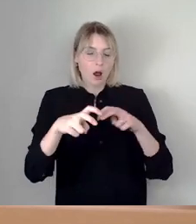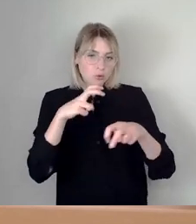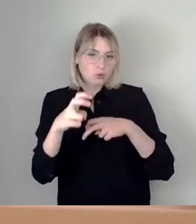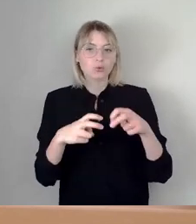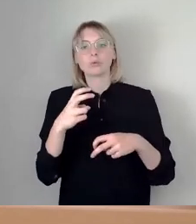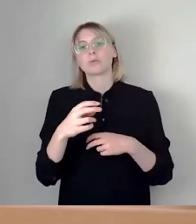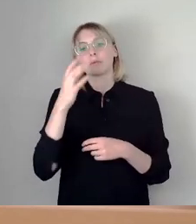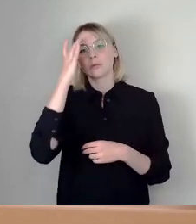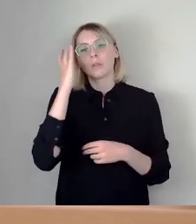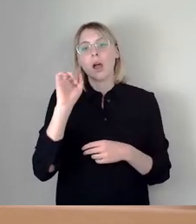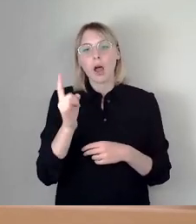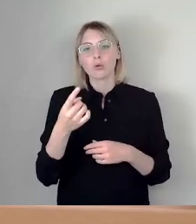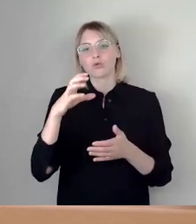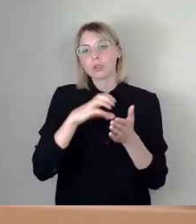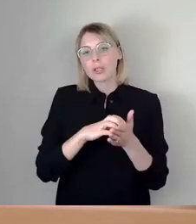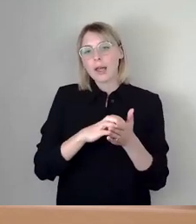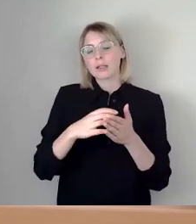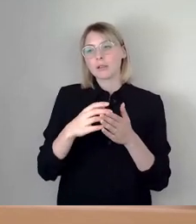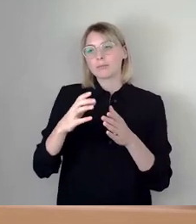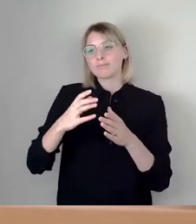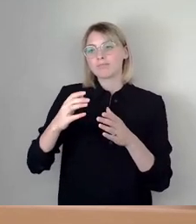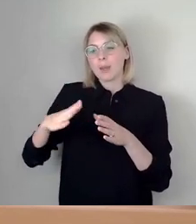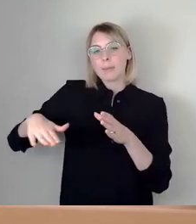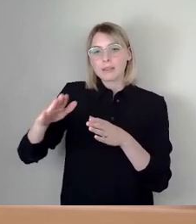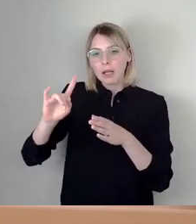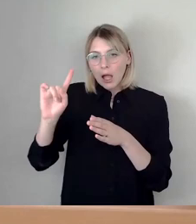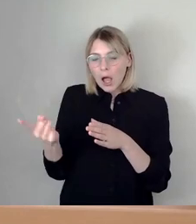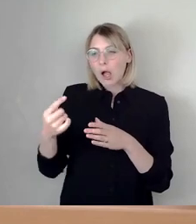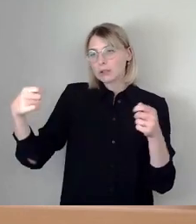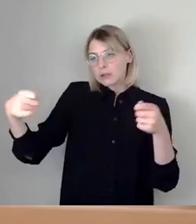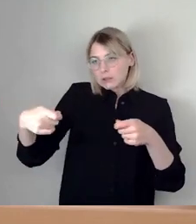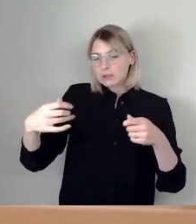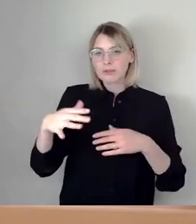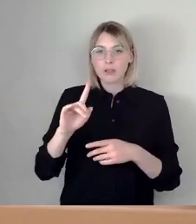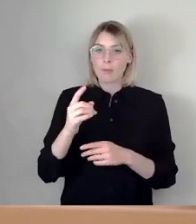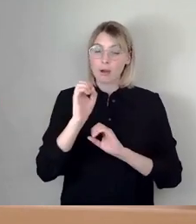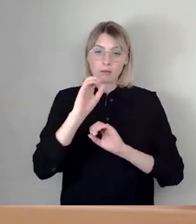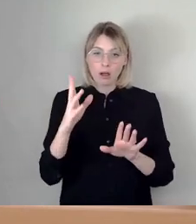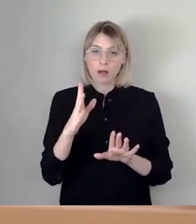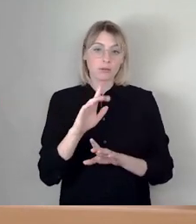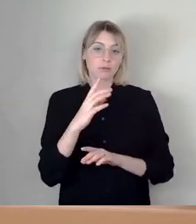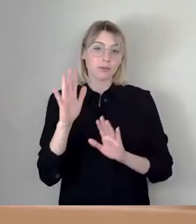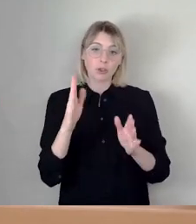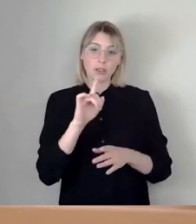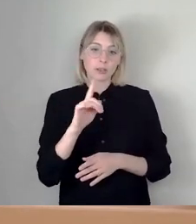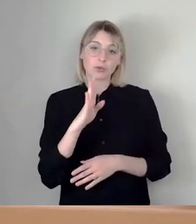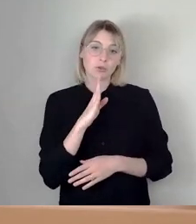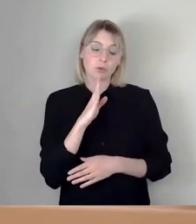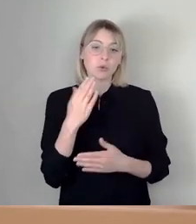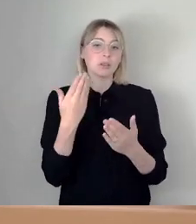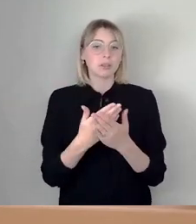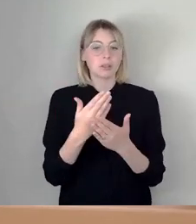Einflussbereich. Aber offensichtlich reicht das nicht. Und deshalb versuchen wir mit Kampagnen